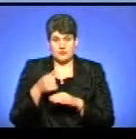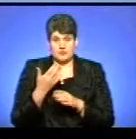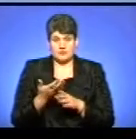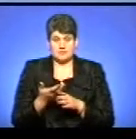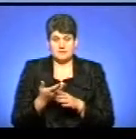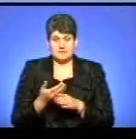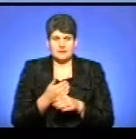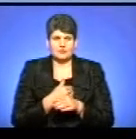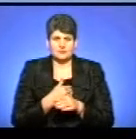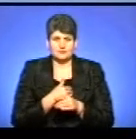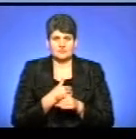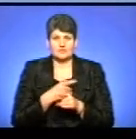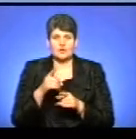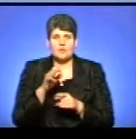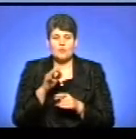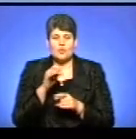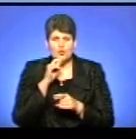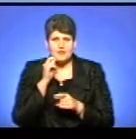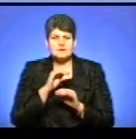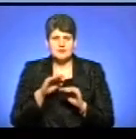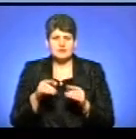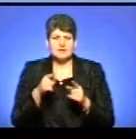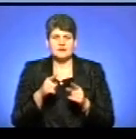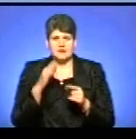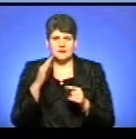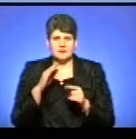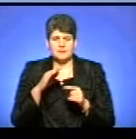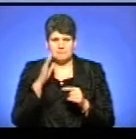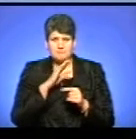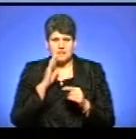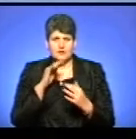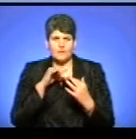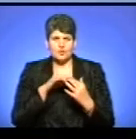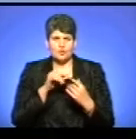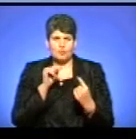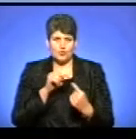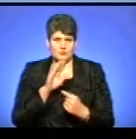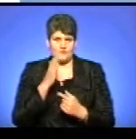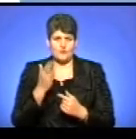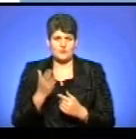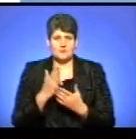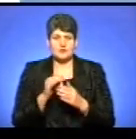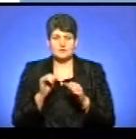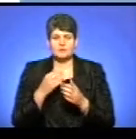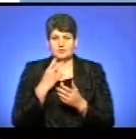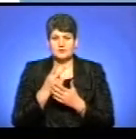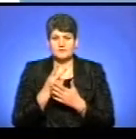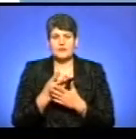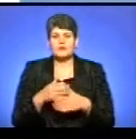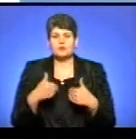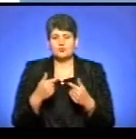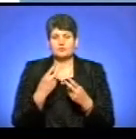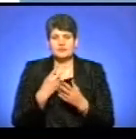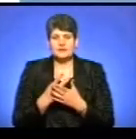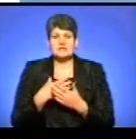Просто мені так кортіло, що вони проукраїнські діти, і їхні батьки воюють на нашій стороні проти агресора. Мали можливість відпочити. Пропоную, ще переглянути, в нас є